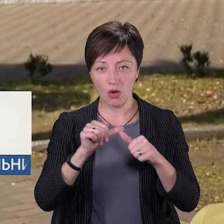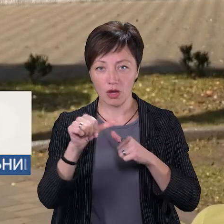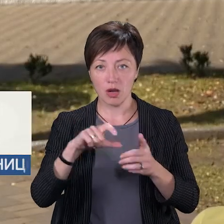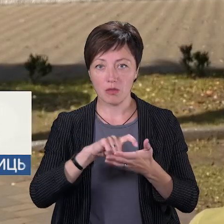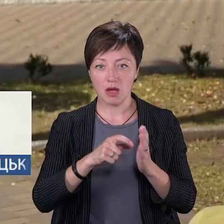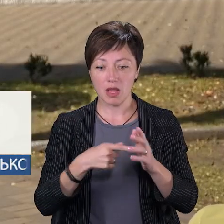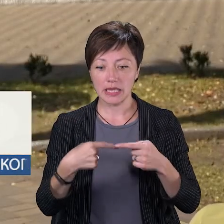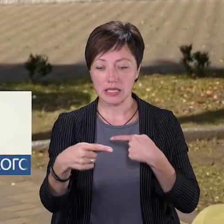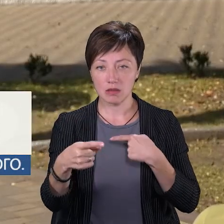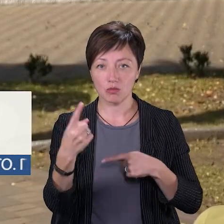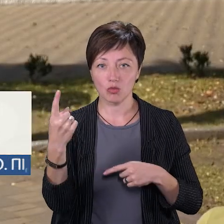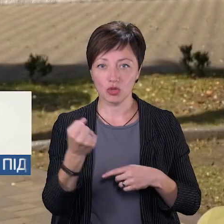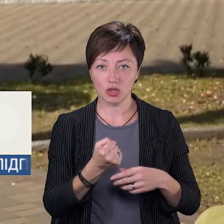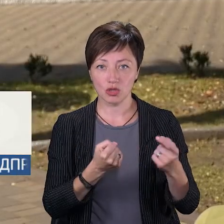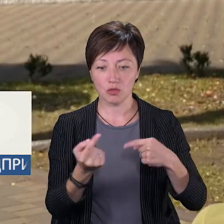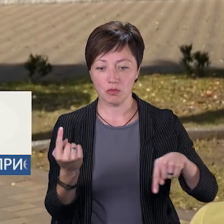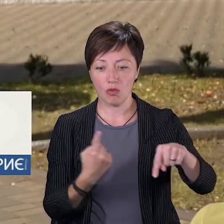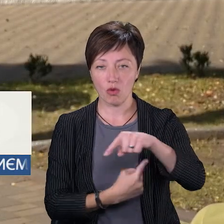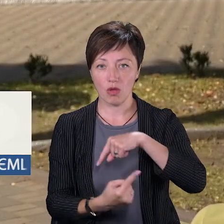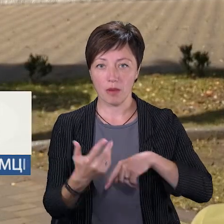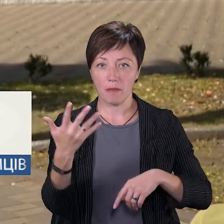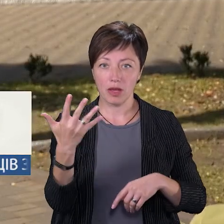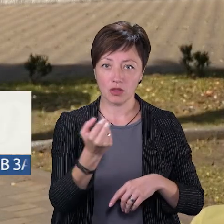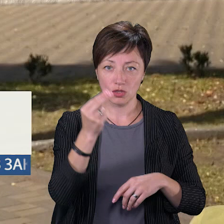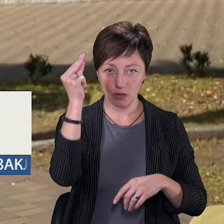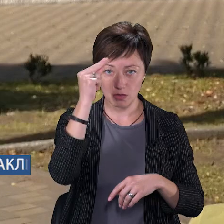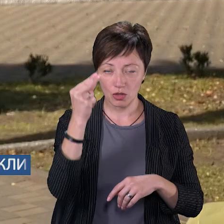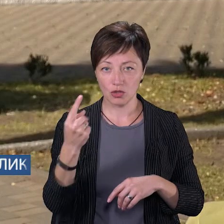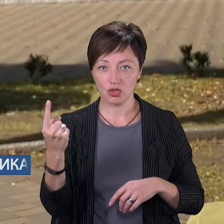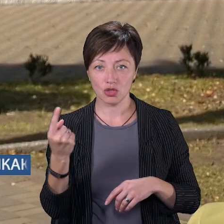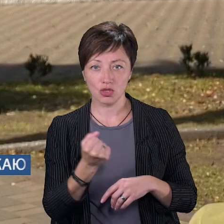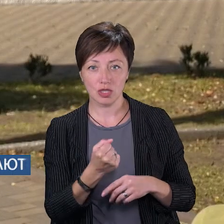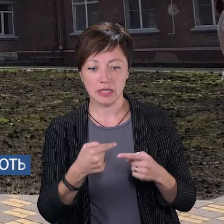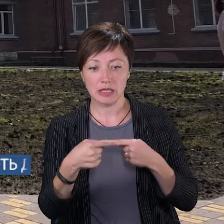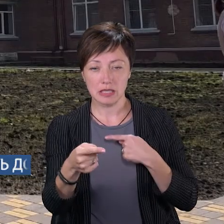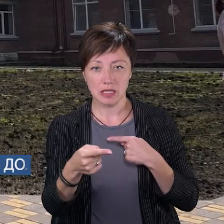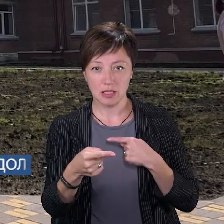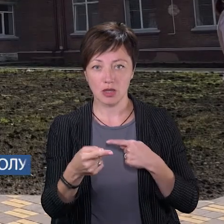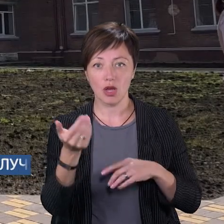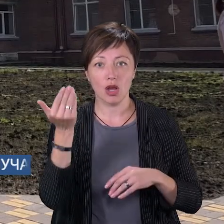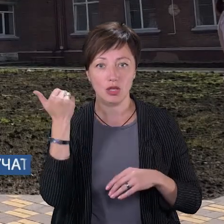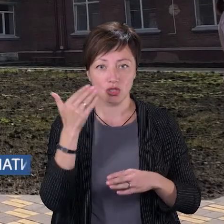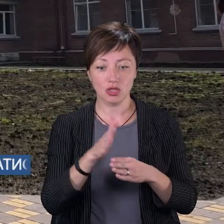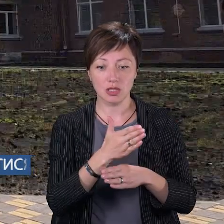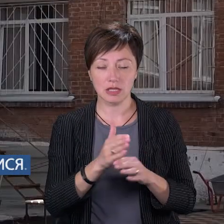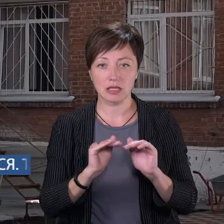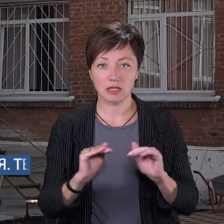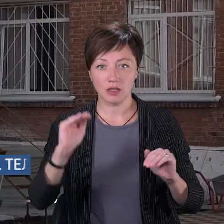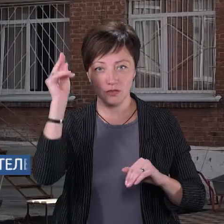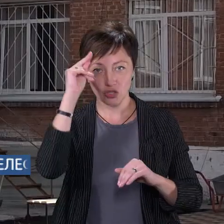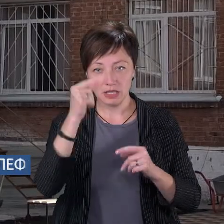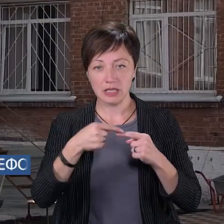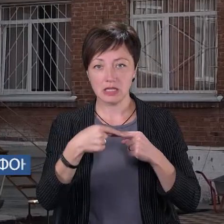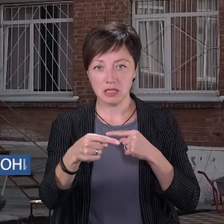були дистанційно по тижнях, по колу. П'ять тижнів навчаються, один тиждень дистанційно. Раніше частина учнів вчилася